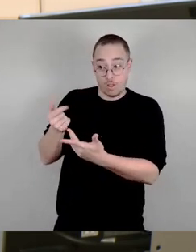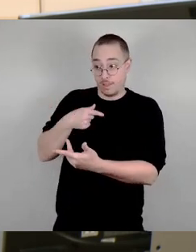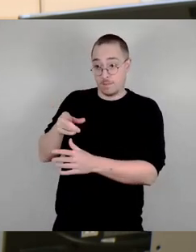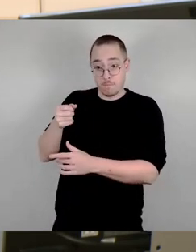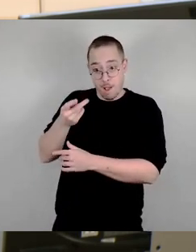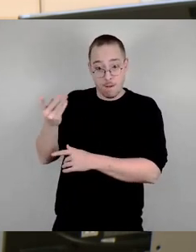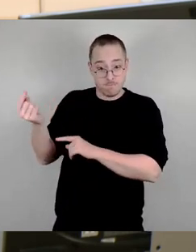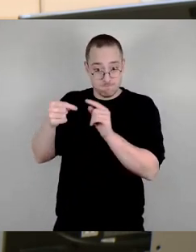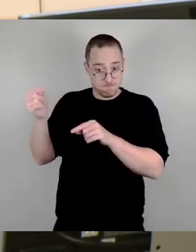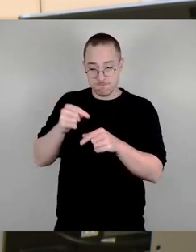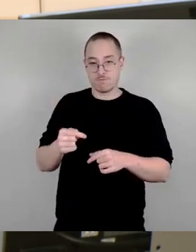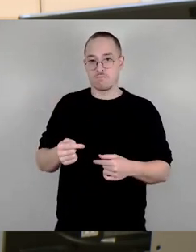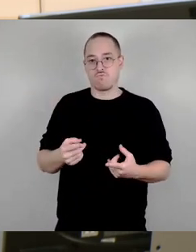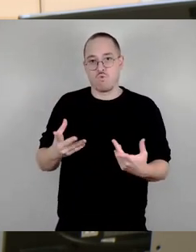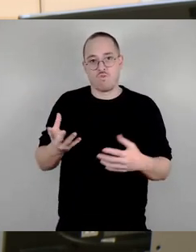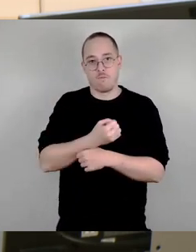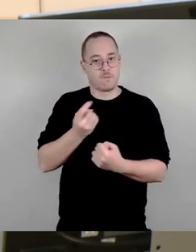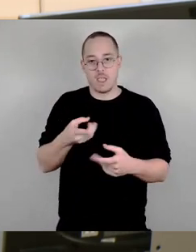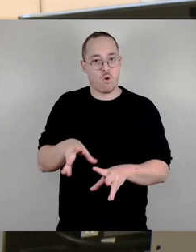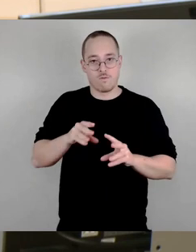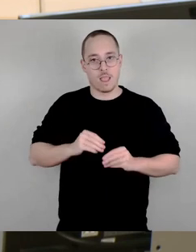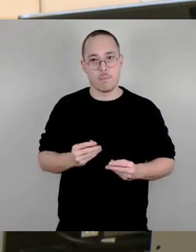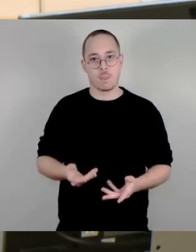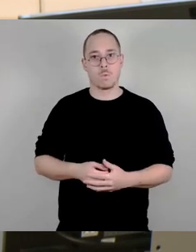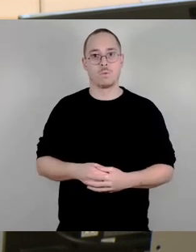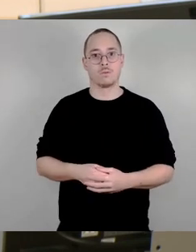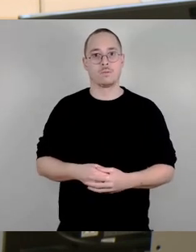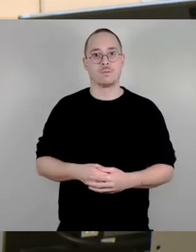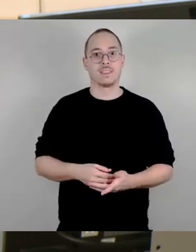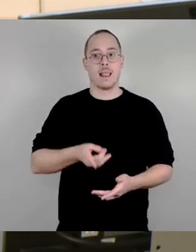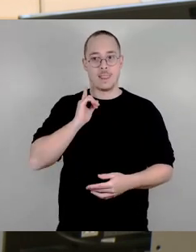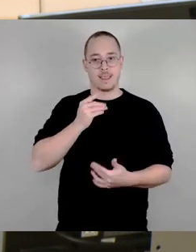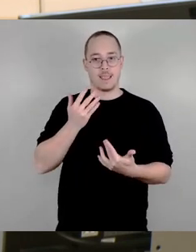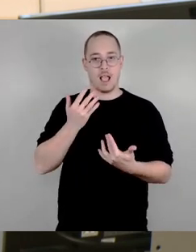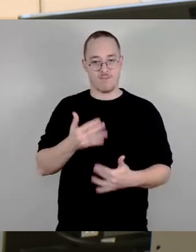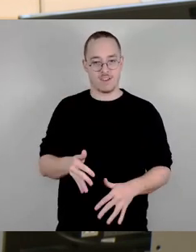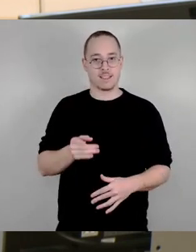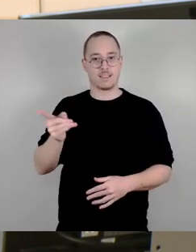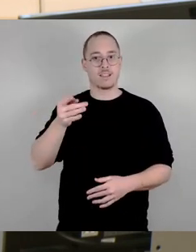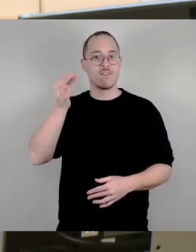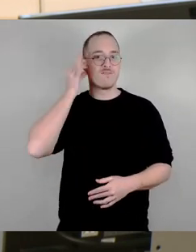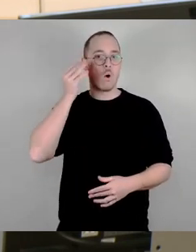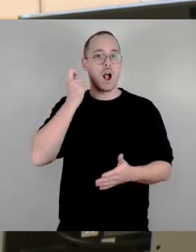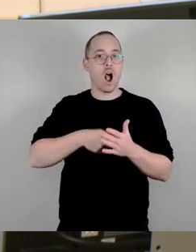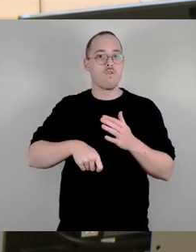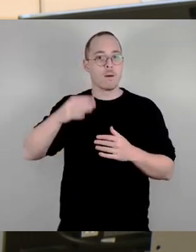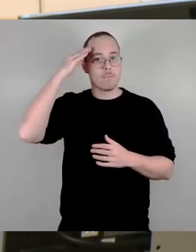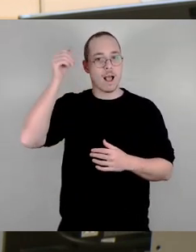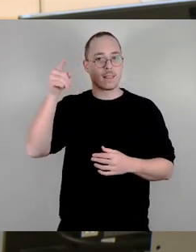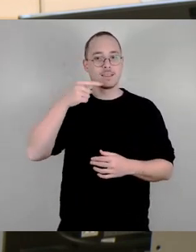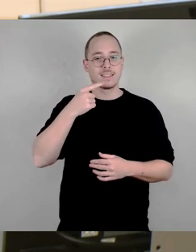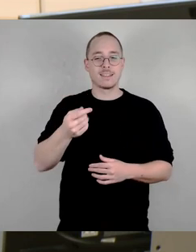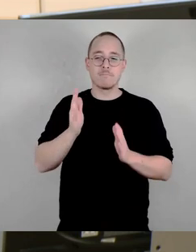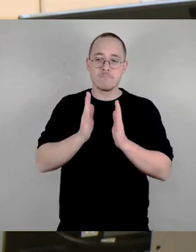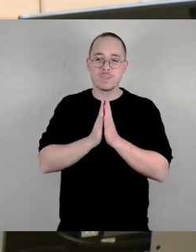hat im letzten Jahr die Bitte geäußert, dass Dresden weniger zugewiesen bekommt, als